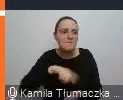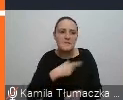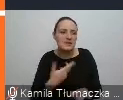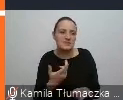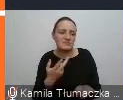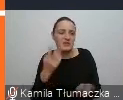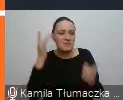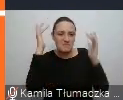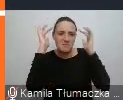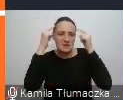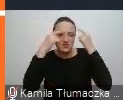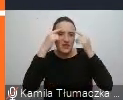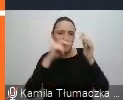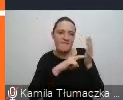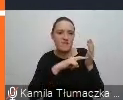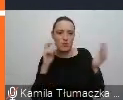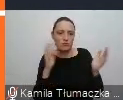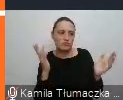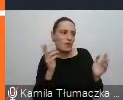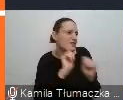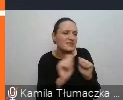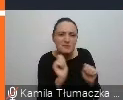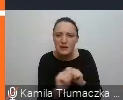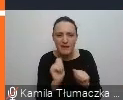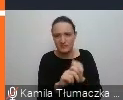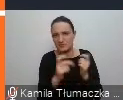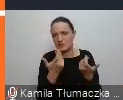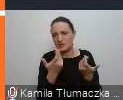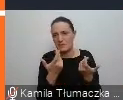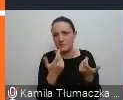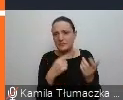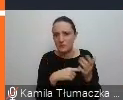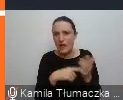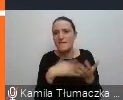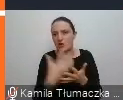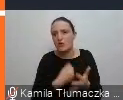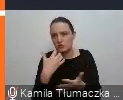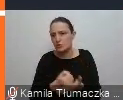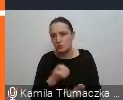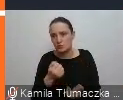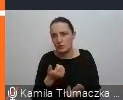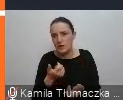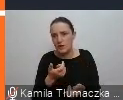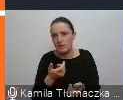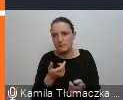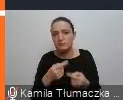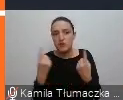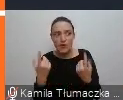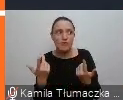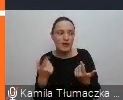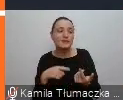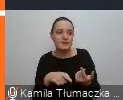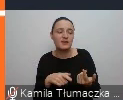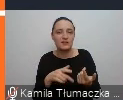wyłączamy z myślenia, że my nie sprawdzamy rzeczy, którymi się posługujemy na co dzień i do których jesteśmy przekonani.